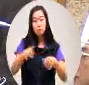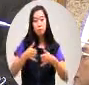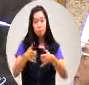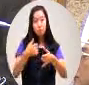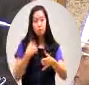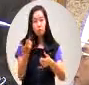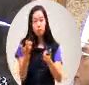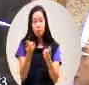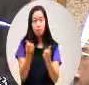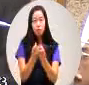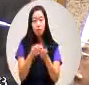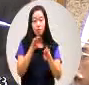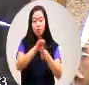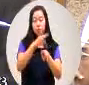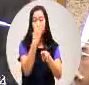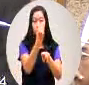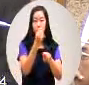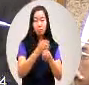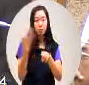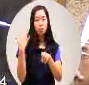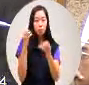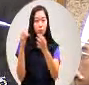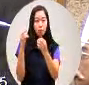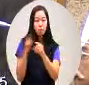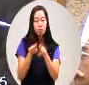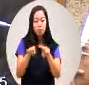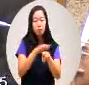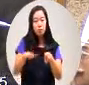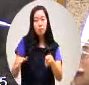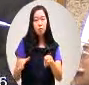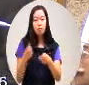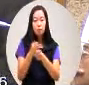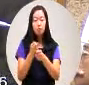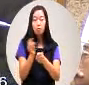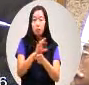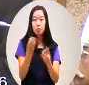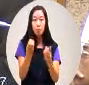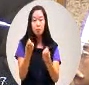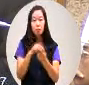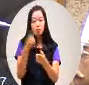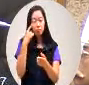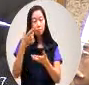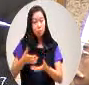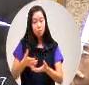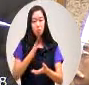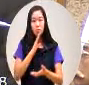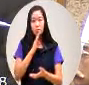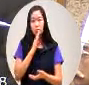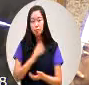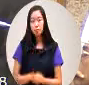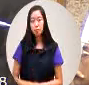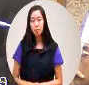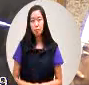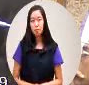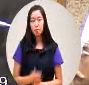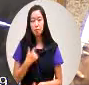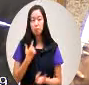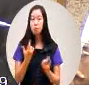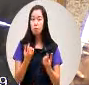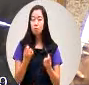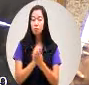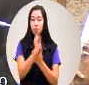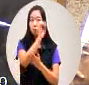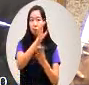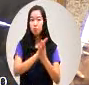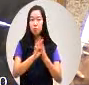我现在高铁现在也是在谈说以前平面道路没做嘛这个课题我觉得非常重要真的非常重要然后我们会跟那个